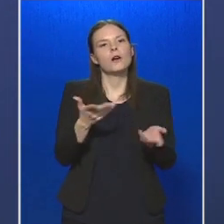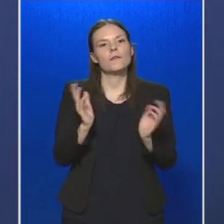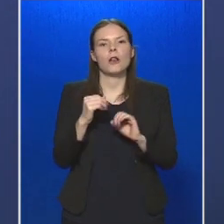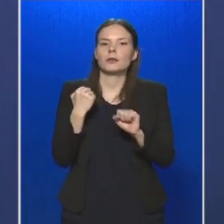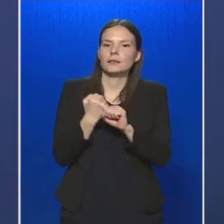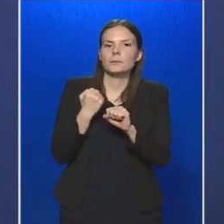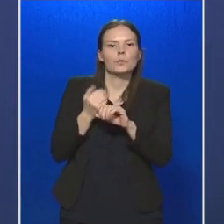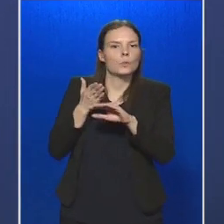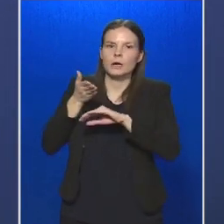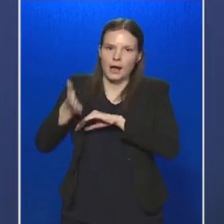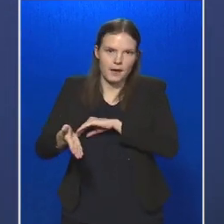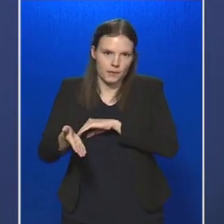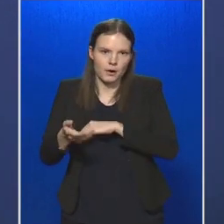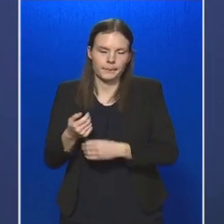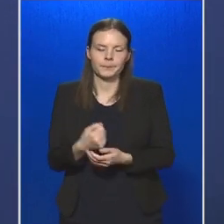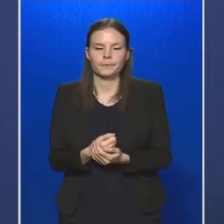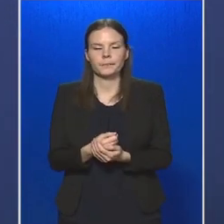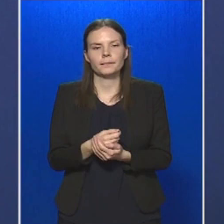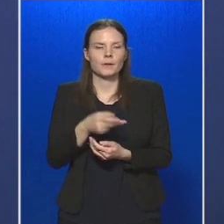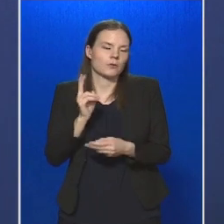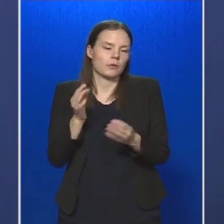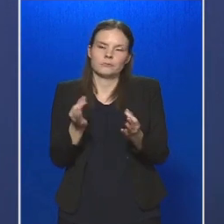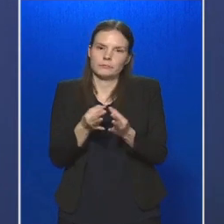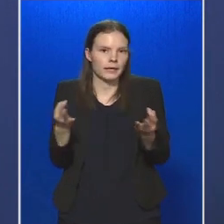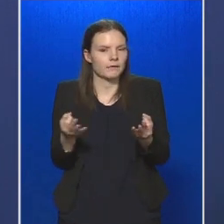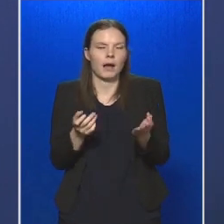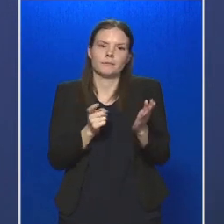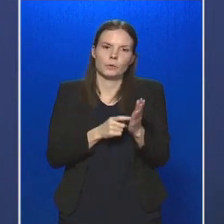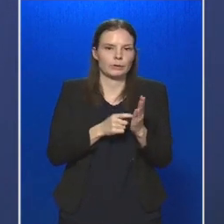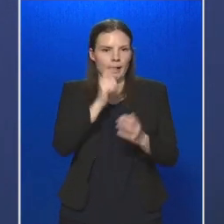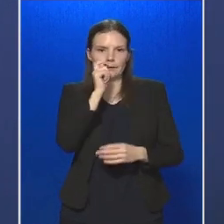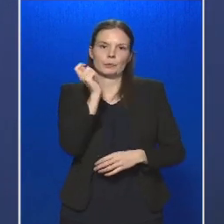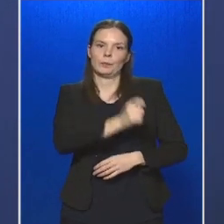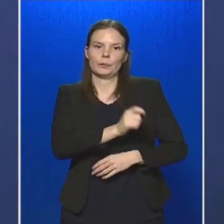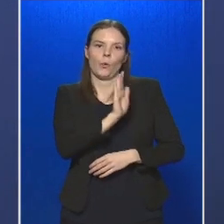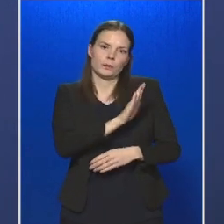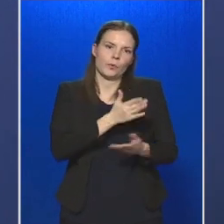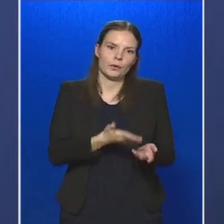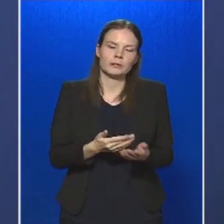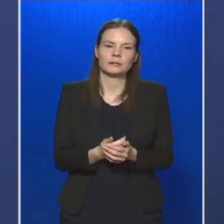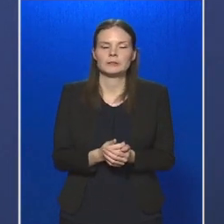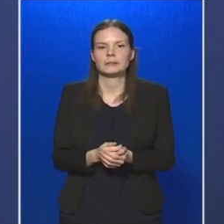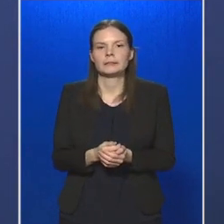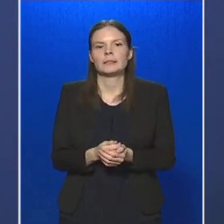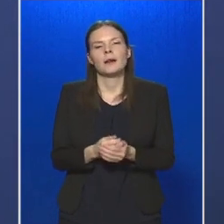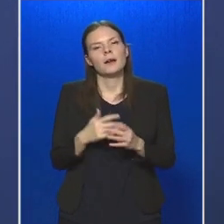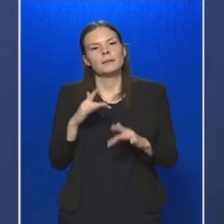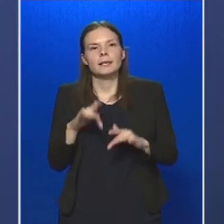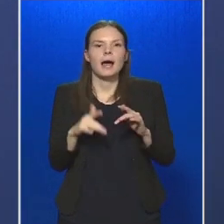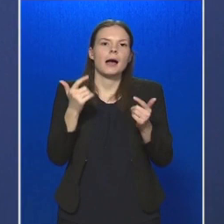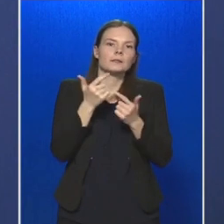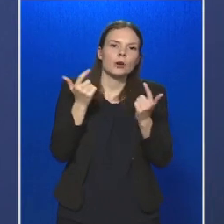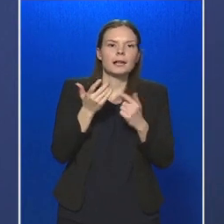munkába igyekszik, akkor nyilvánvalóan el kell hagyni az otthonát. Néhány tanácsot